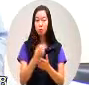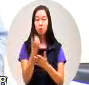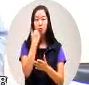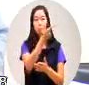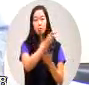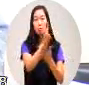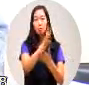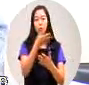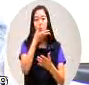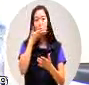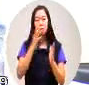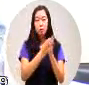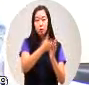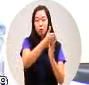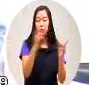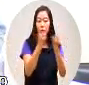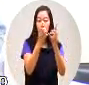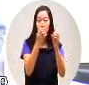利局局长做过沟通